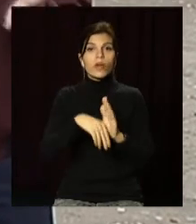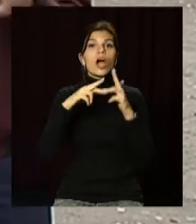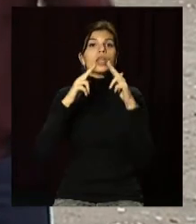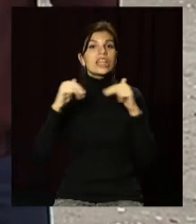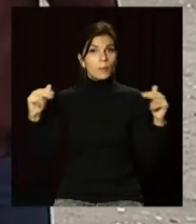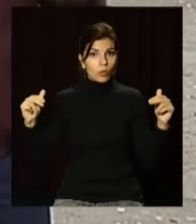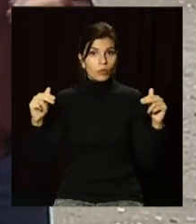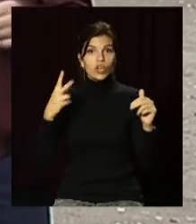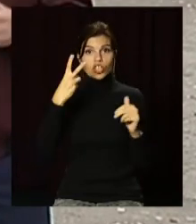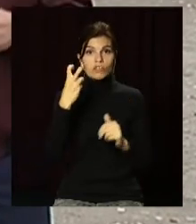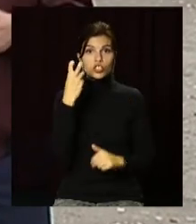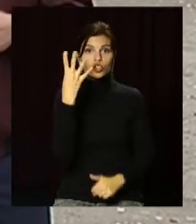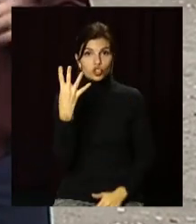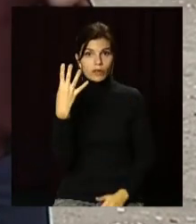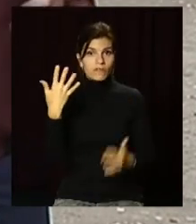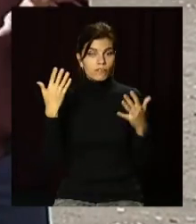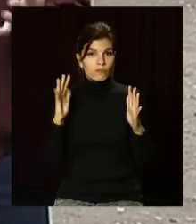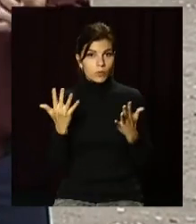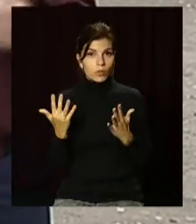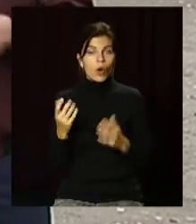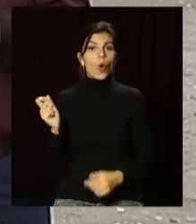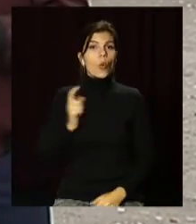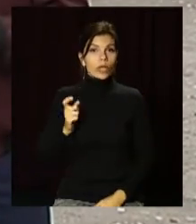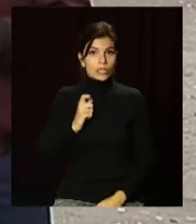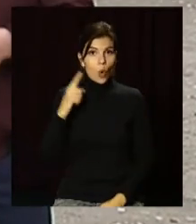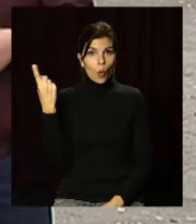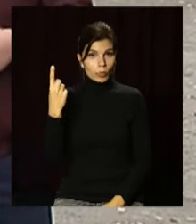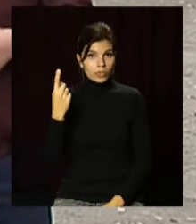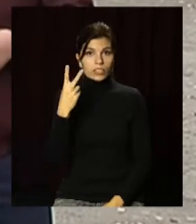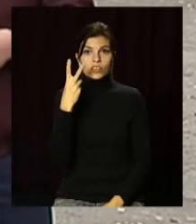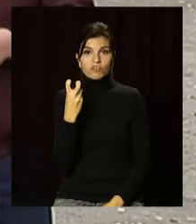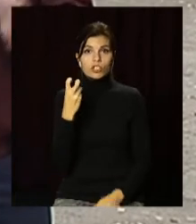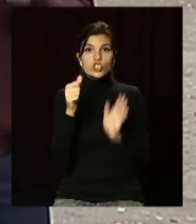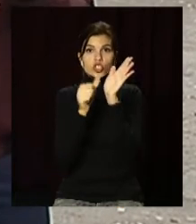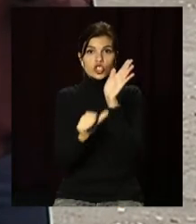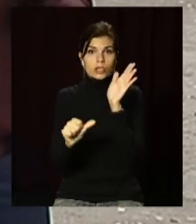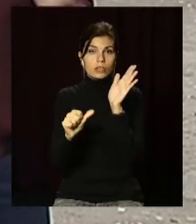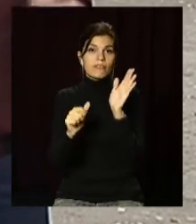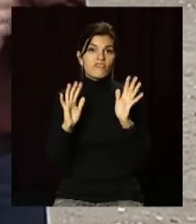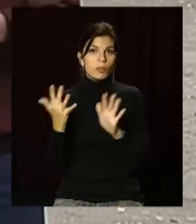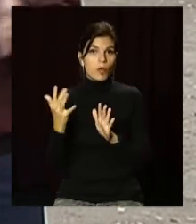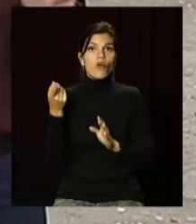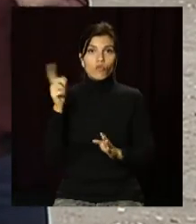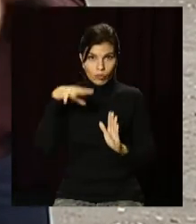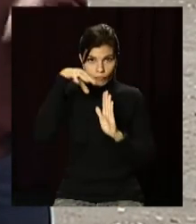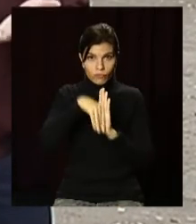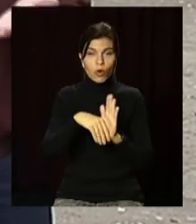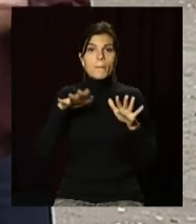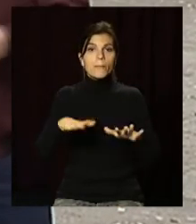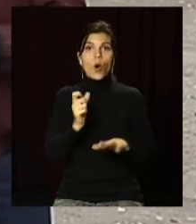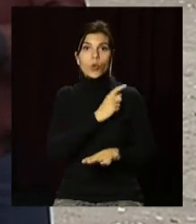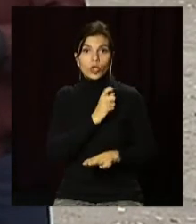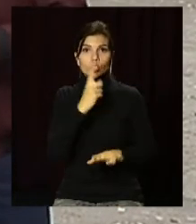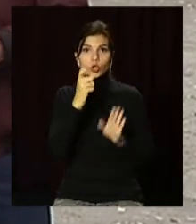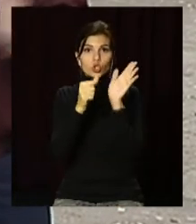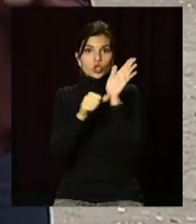Дніпро – 204 випадки. Одеська область – 260 випадків, тому числі місто Одеса –